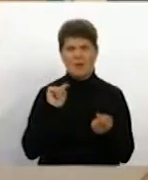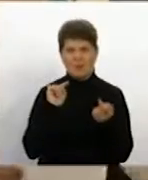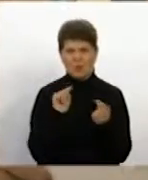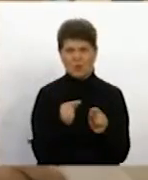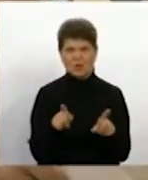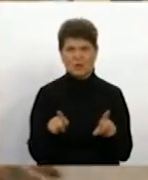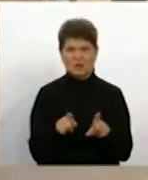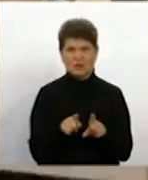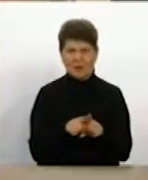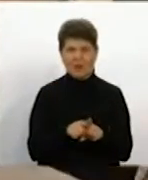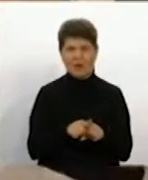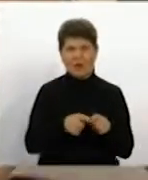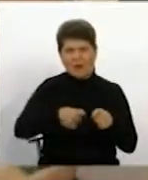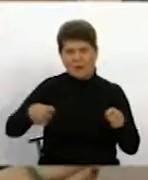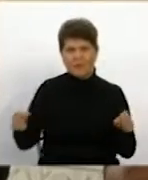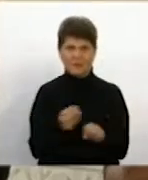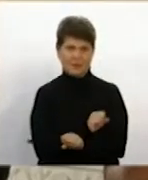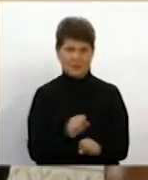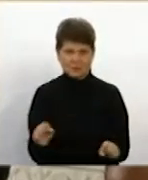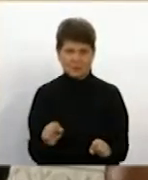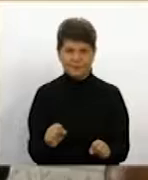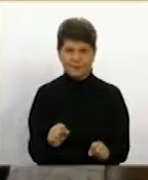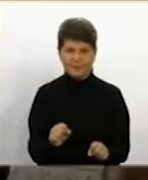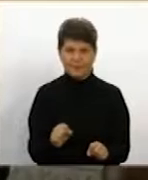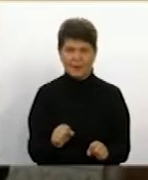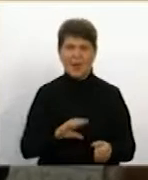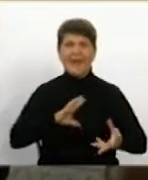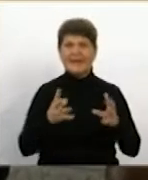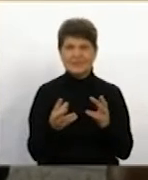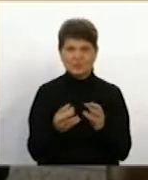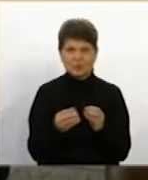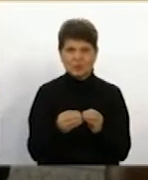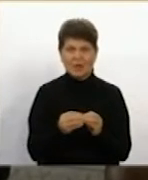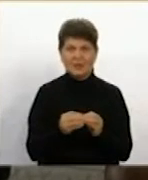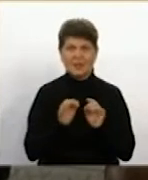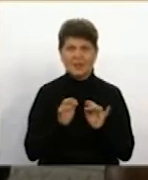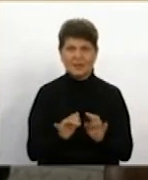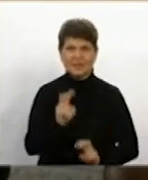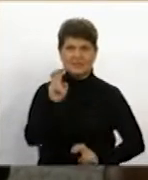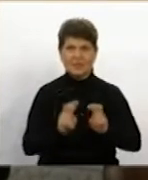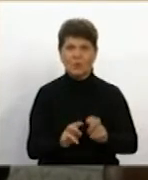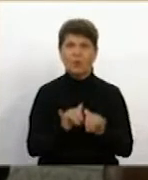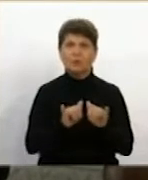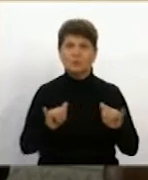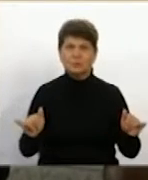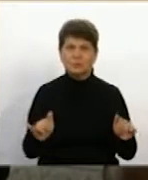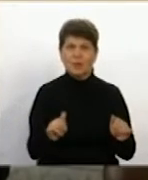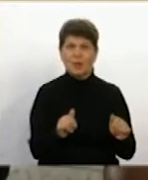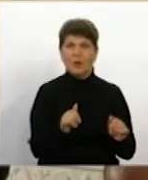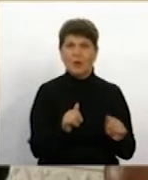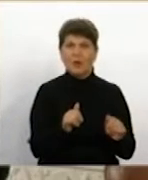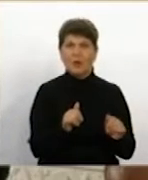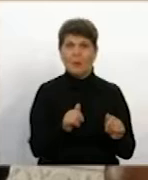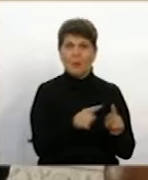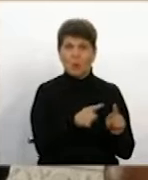даною справою зволікати не можна. Органолітичні результати діяльності заводу поширюються протягом трьох останніх